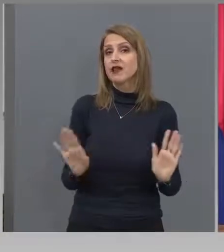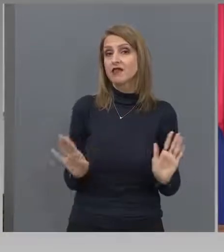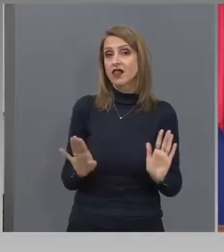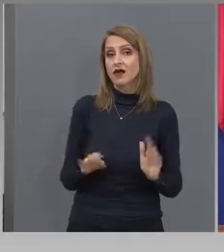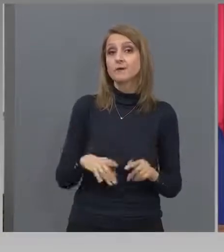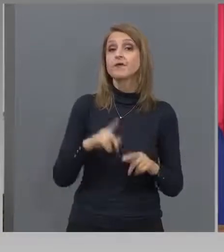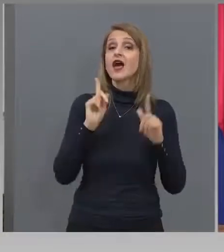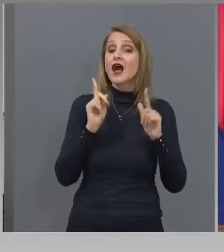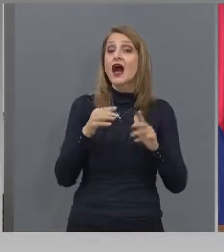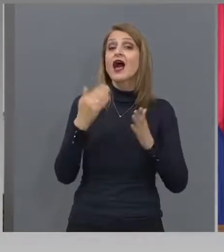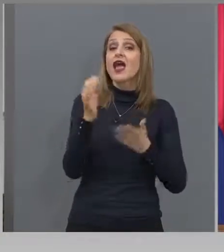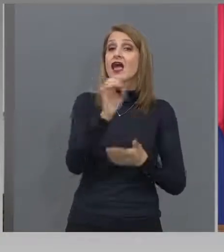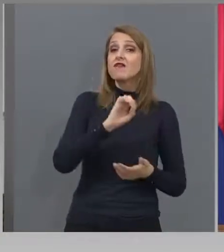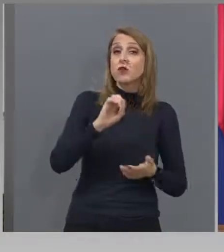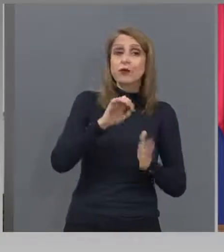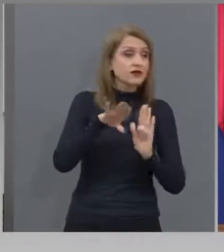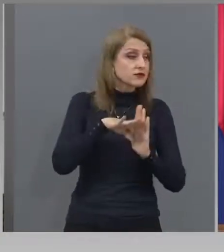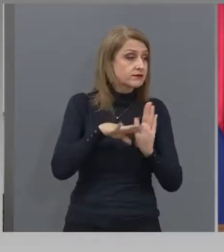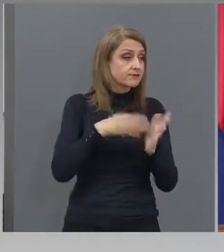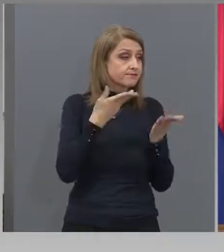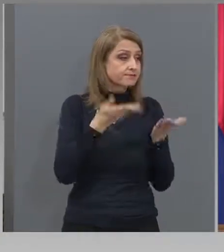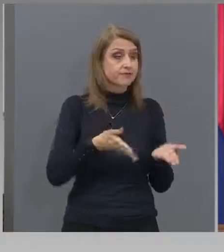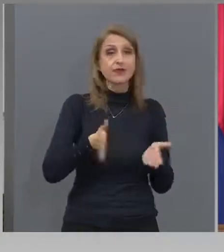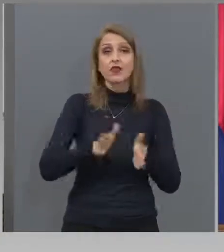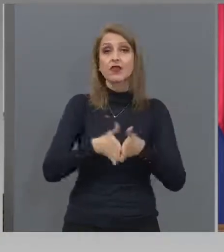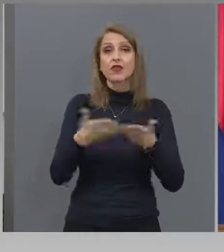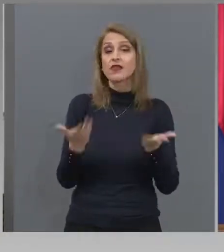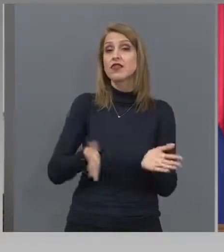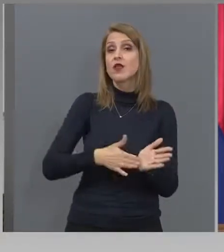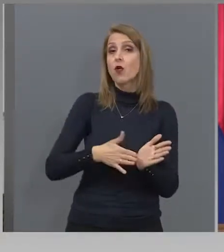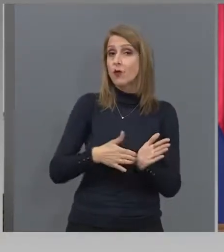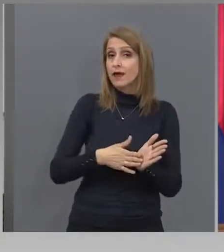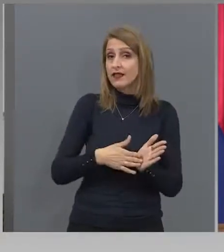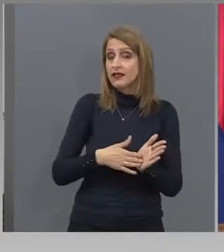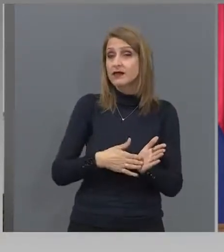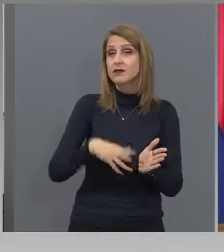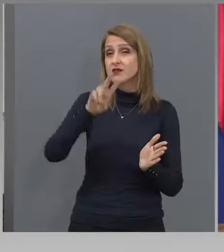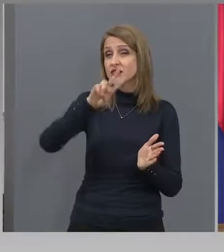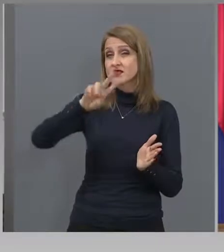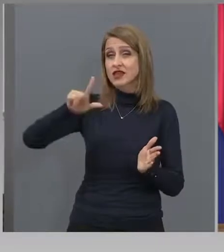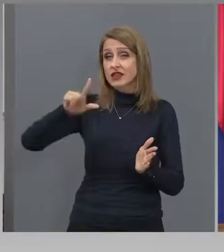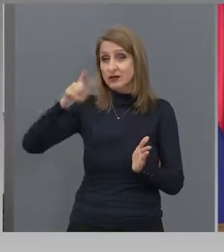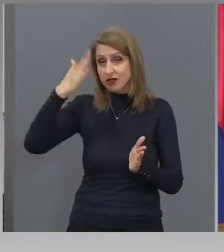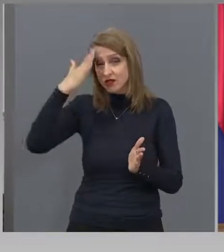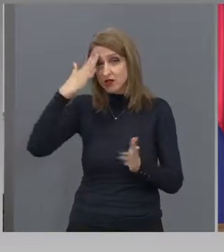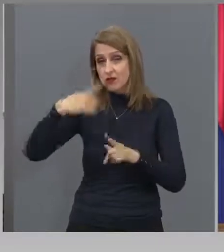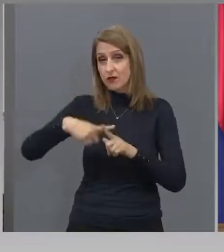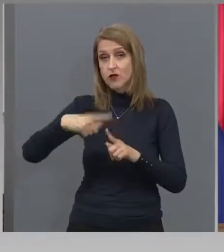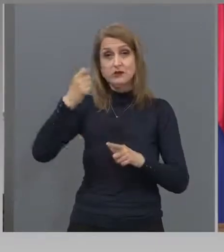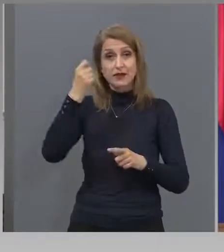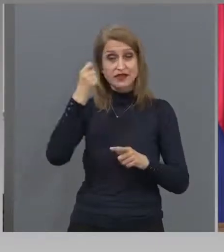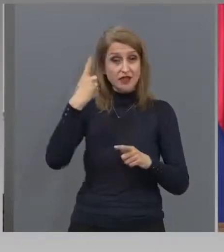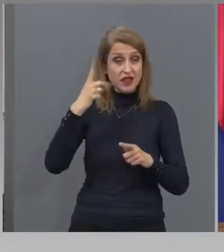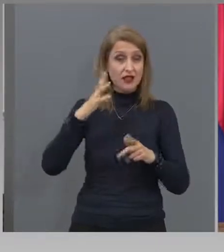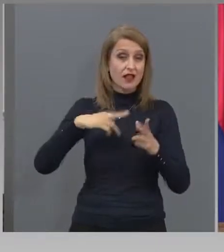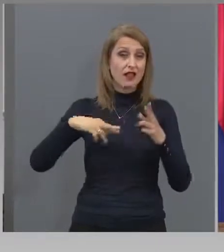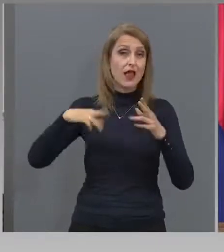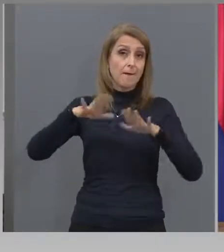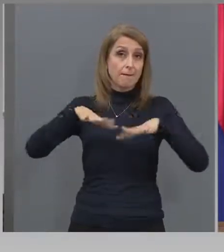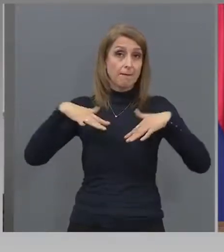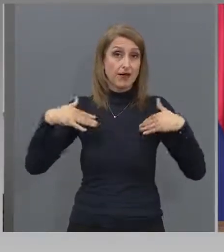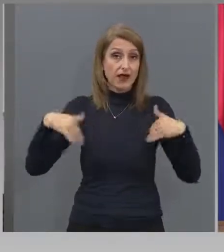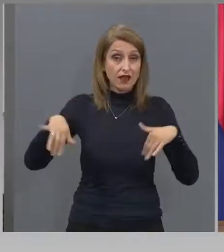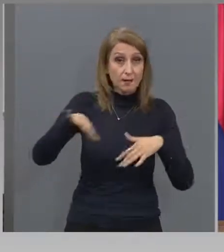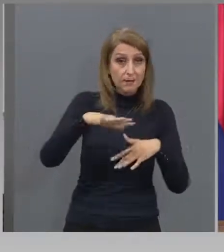е да работиш под документи. И когато 27 държави, плюс председател на парламент, комисия, съвет,